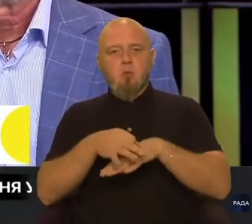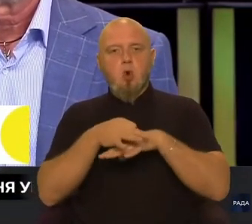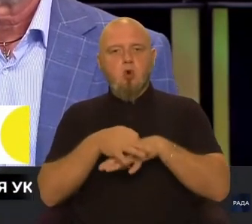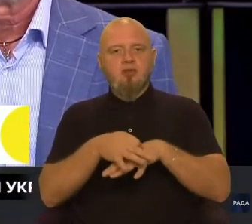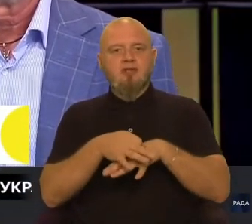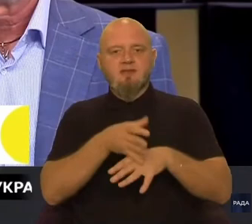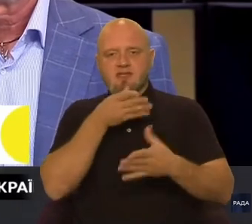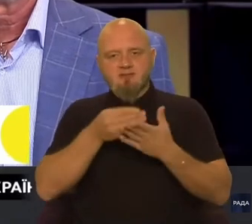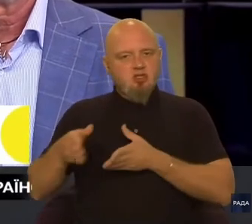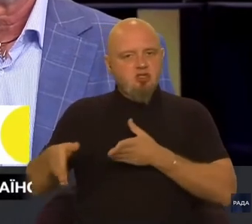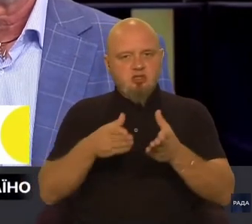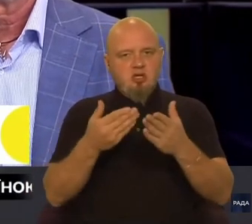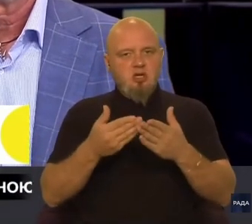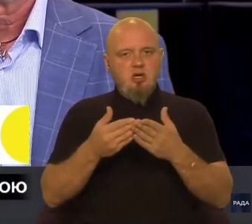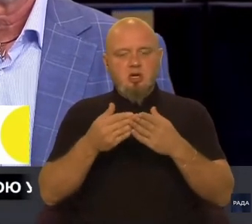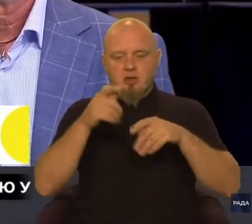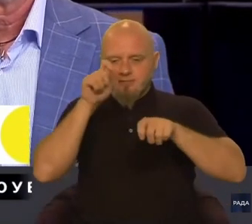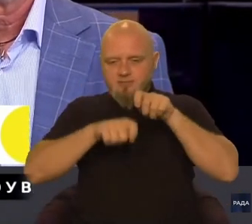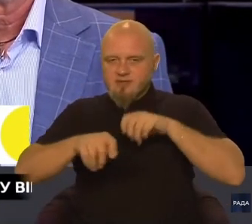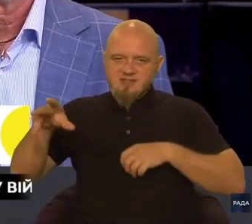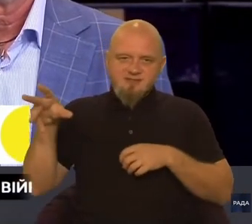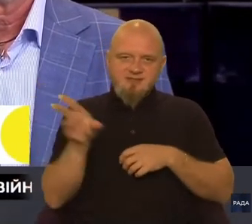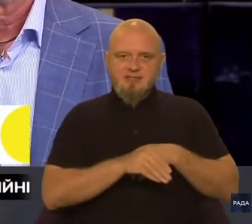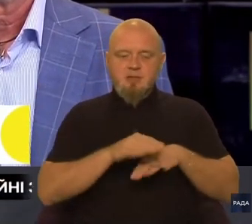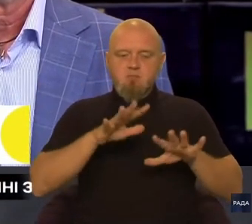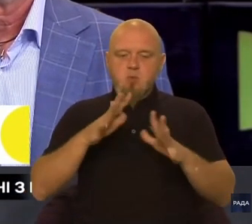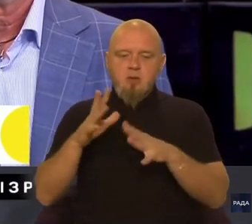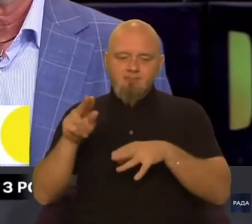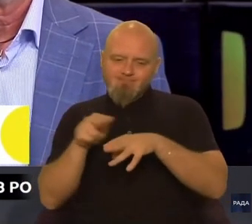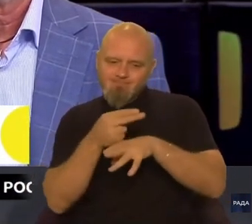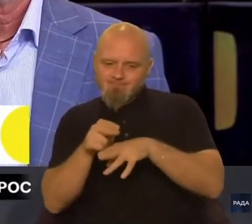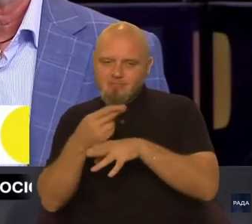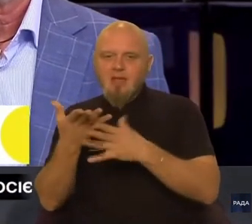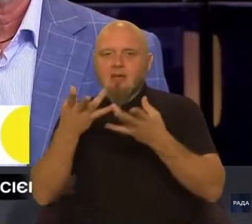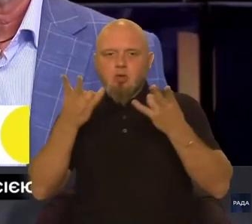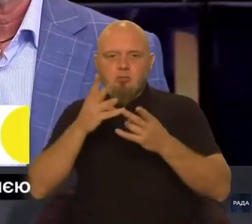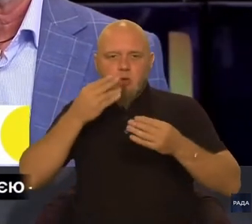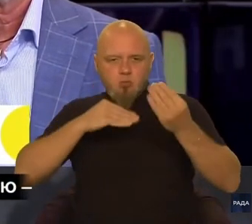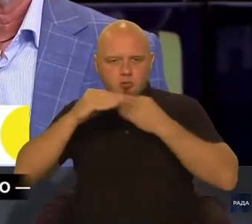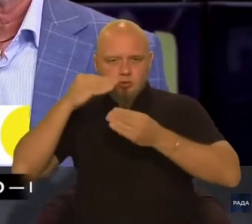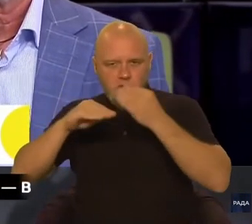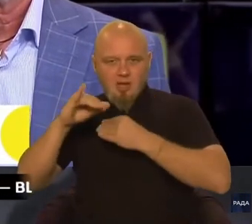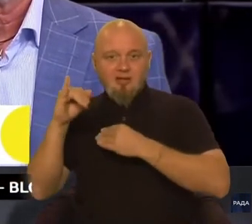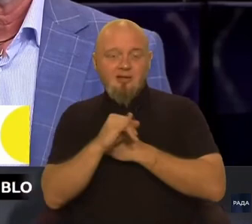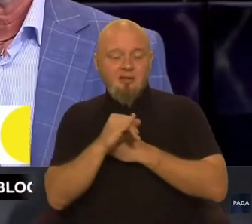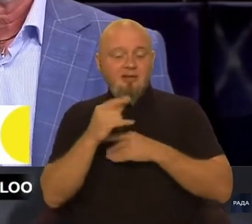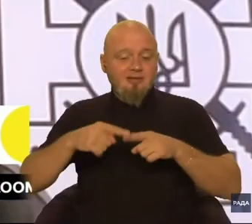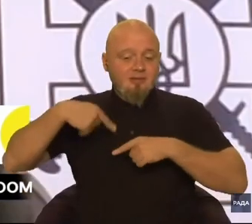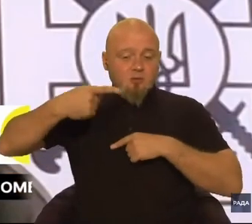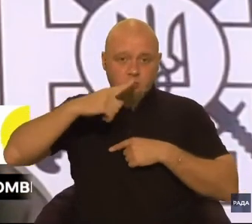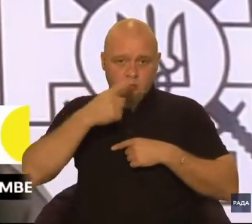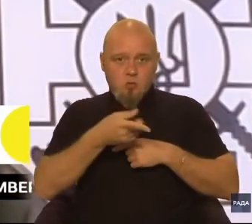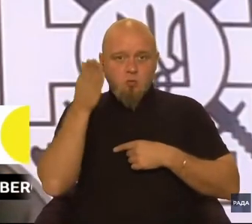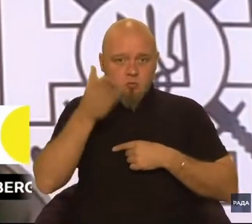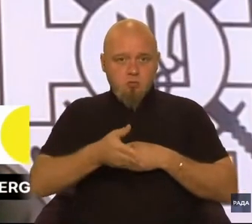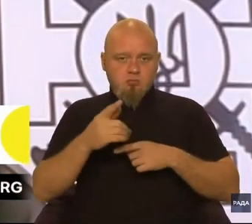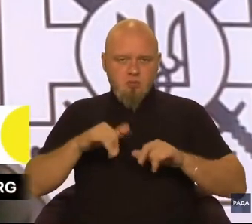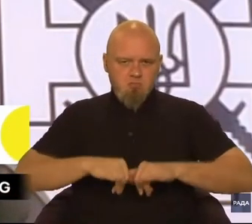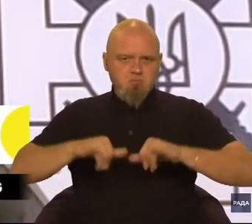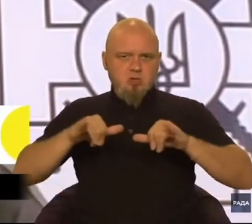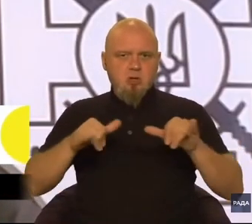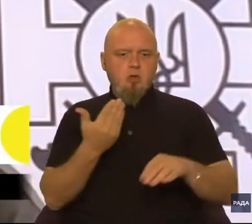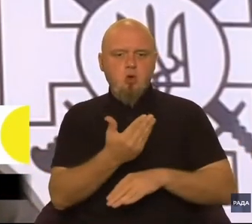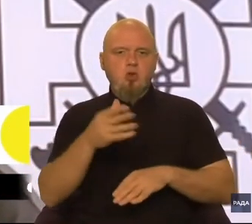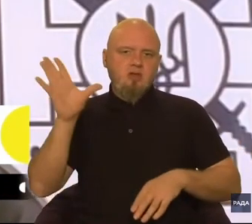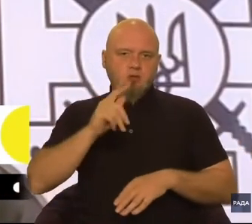свій шлях, відшліфуємо всі моменти, які потрібно удосконалити і наступного року будемо масштабувати